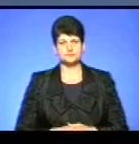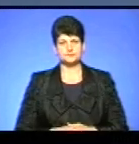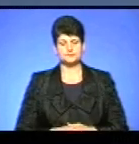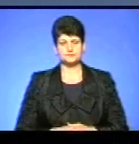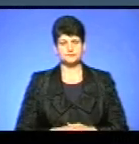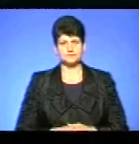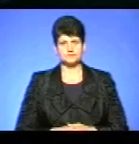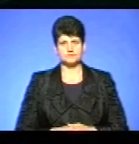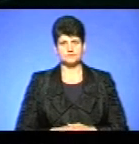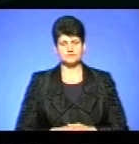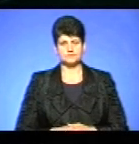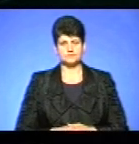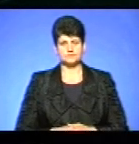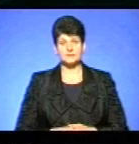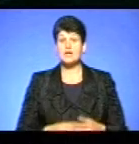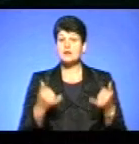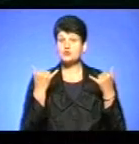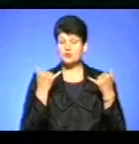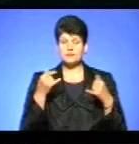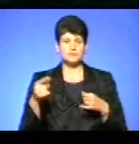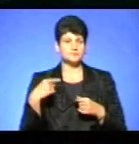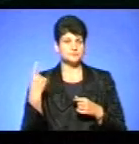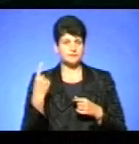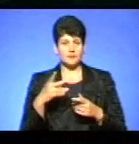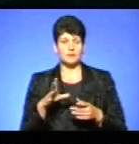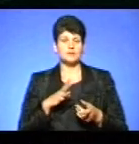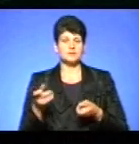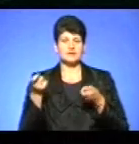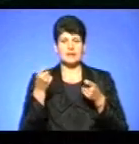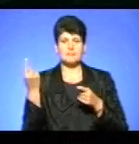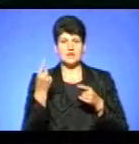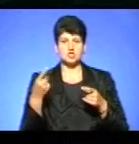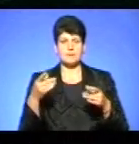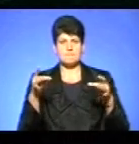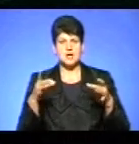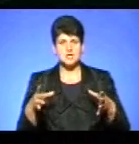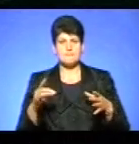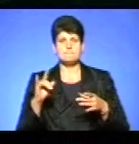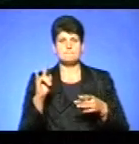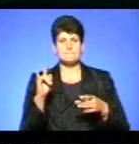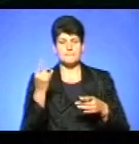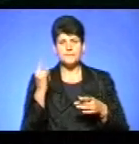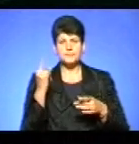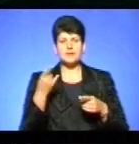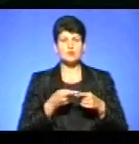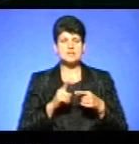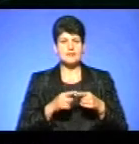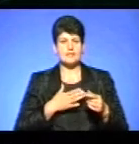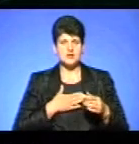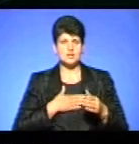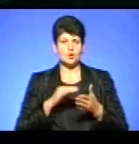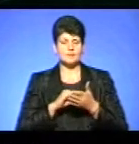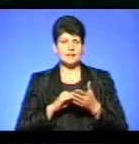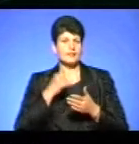Музика Сьогодні на Тернопільщину надійшла перша партія пакунків малюка. Про це нашим кореспондентам